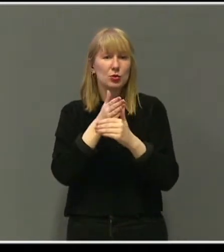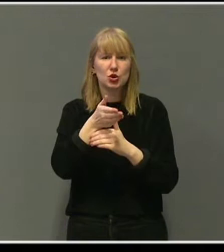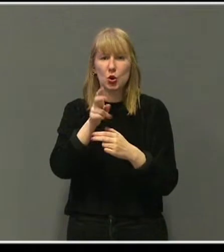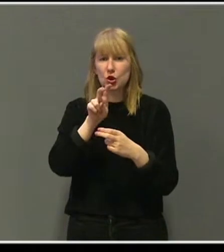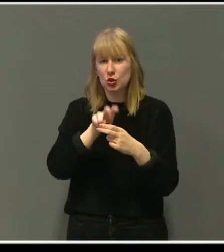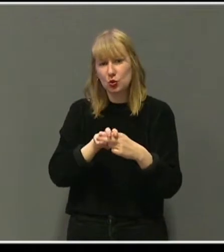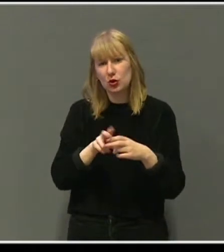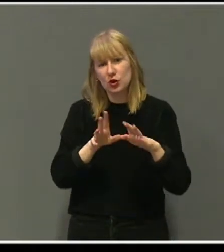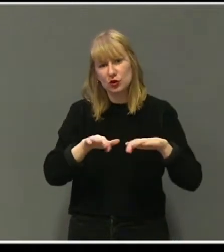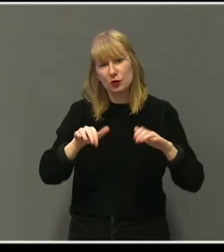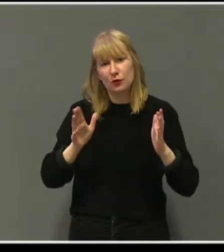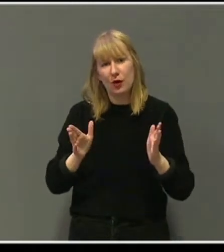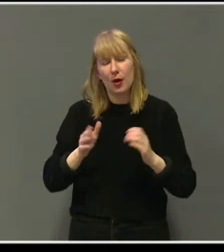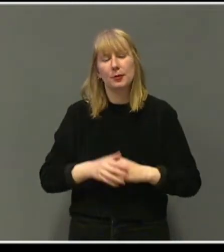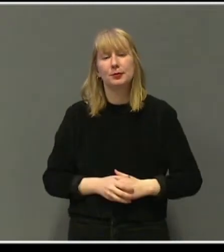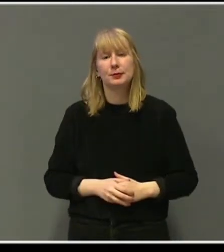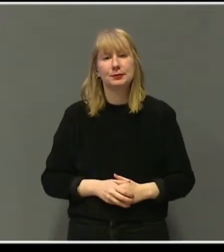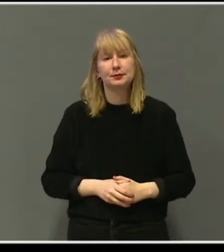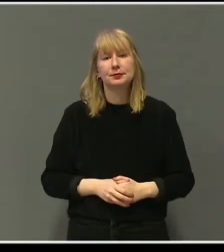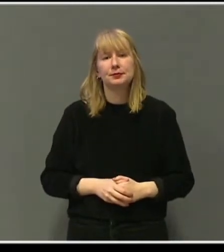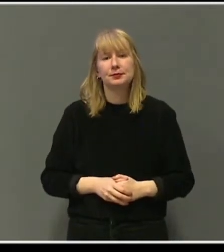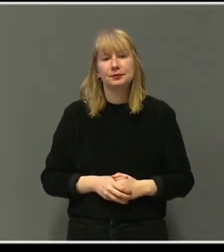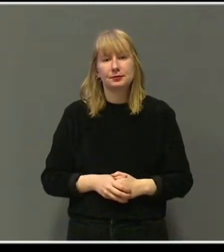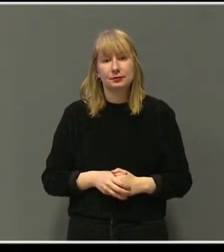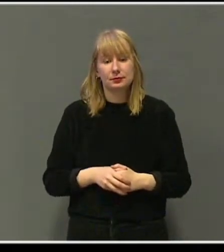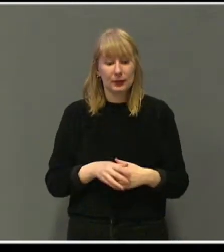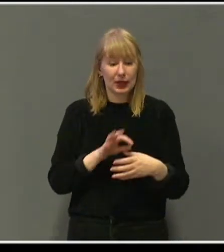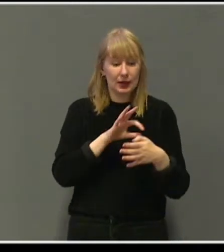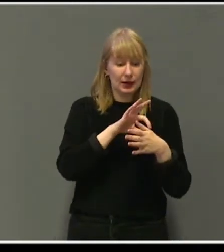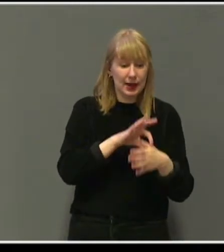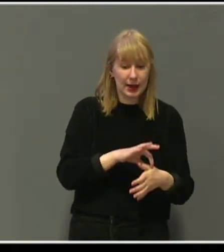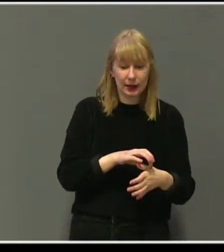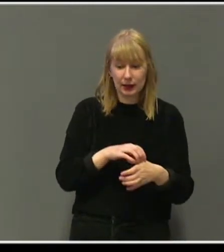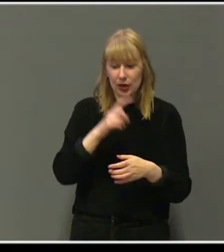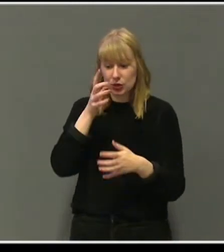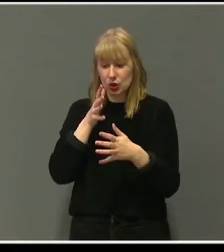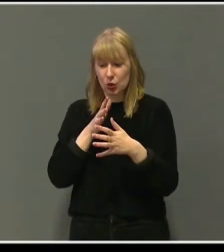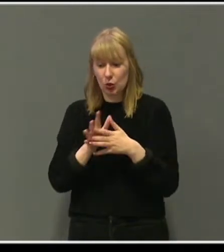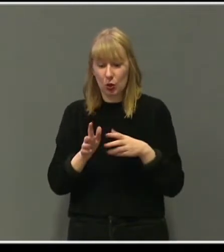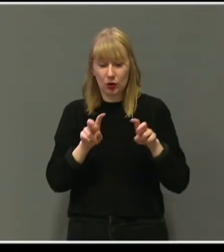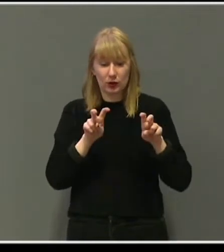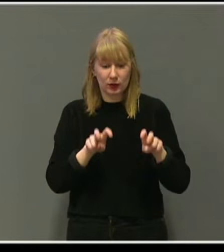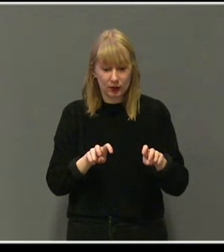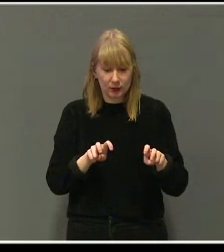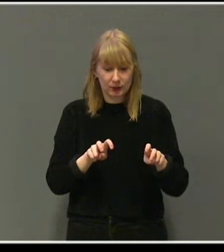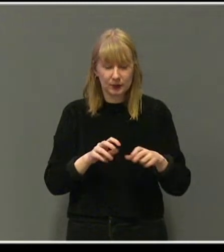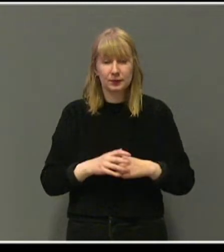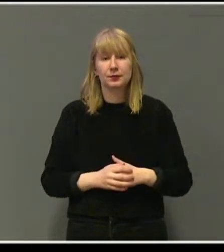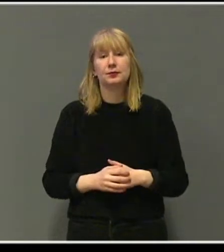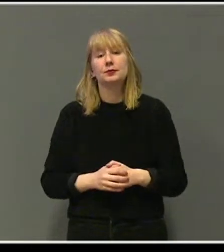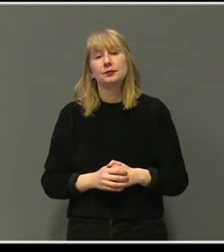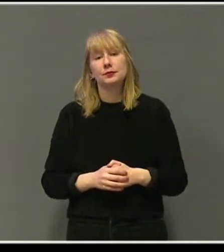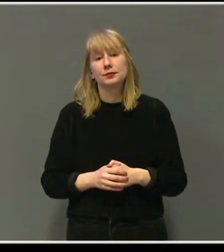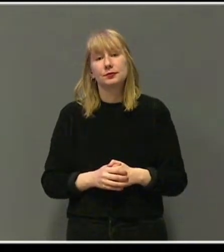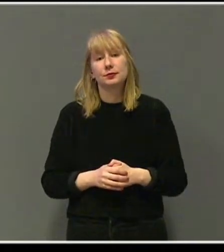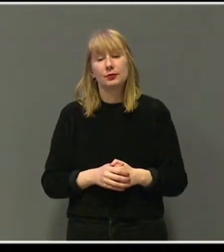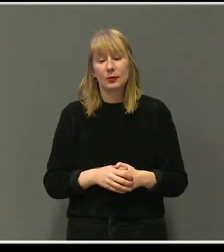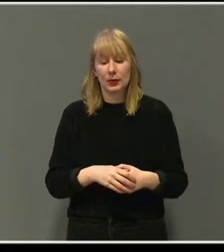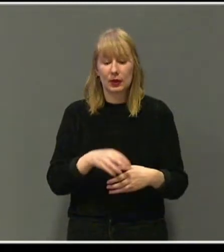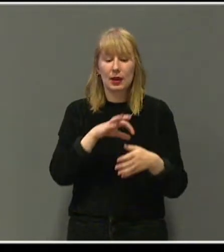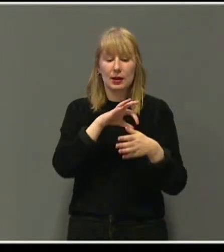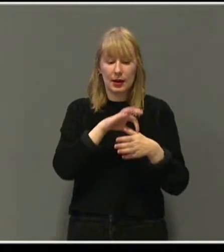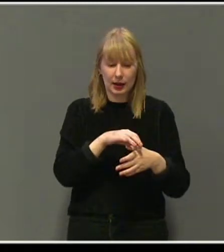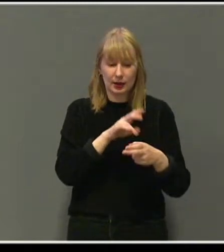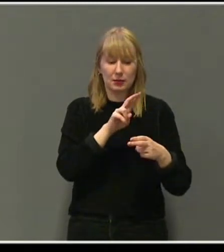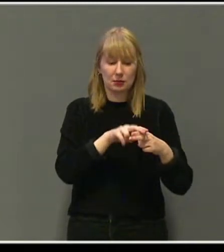og en sofa. En lege og en psykolog tok imot oss. Legen satt i